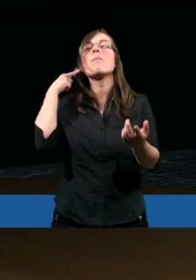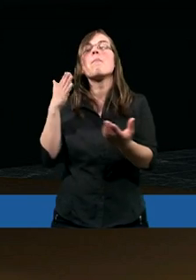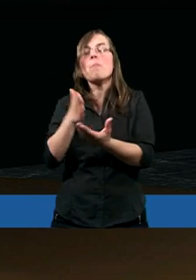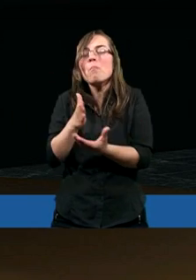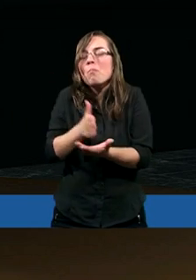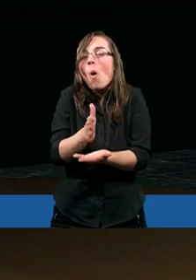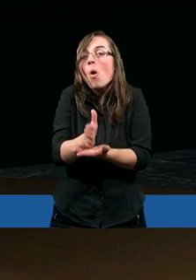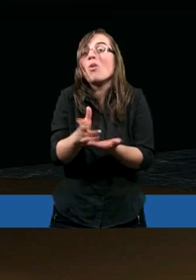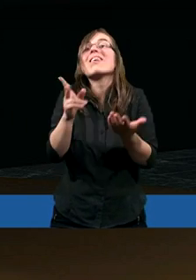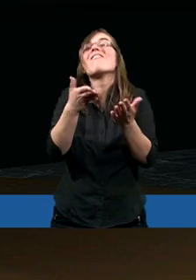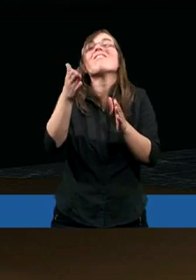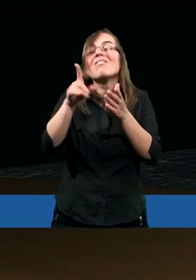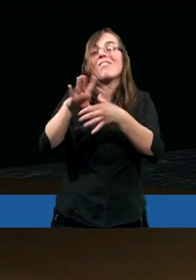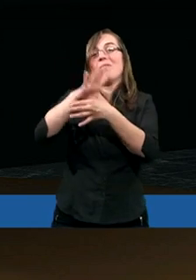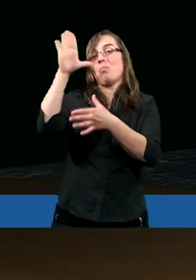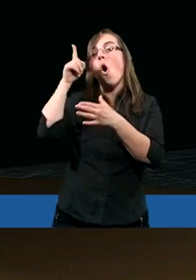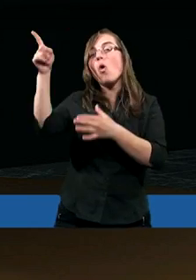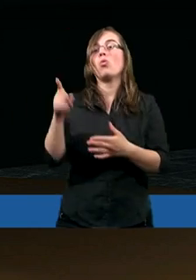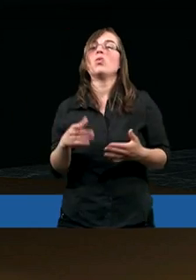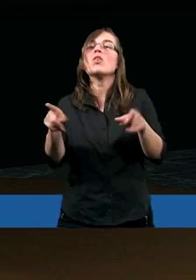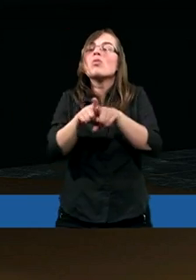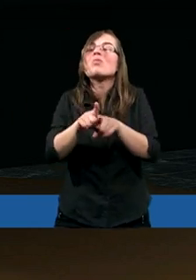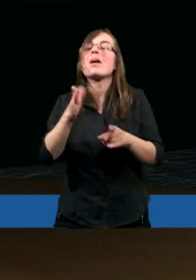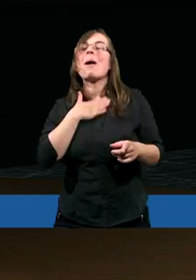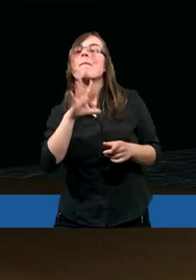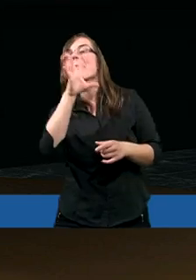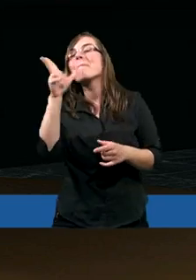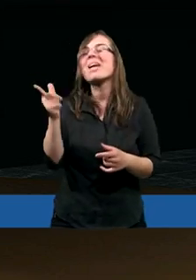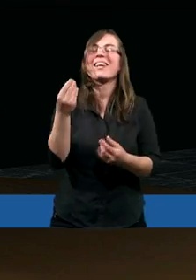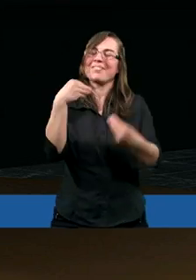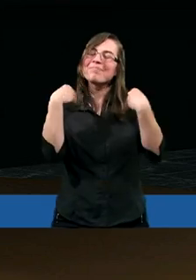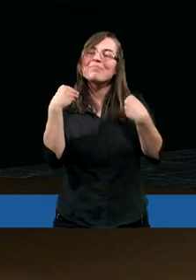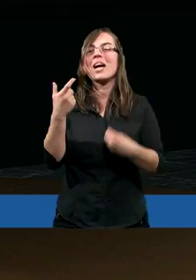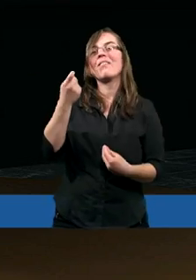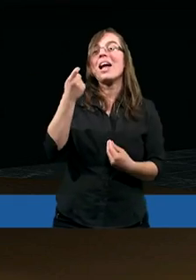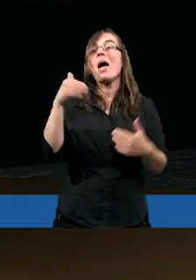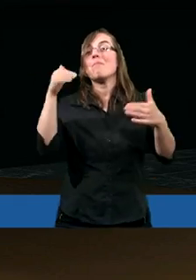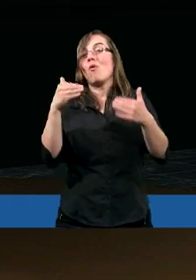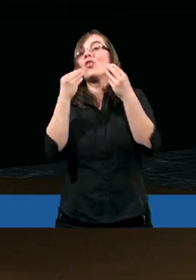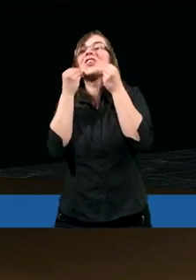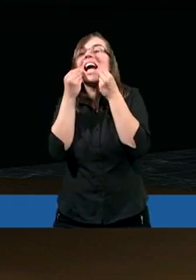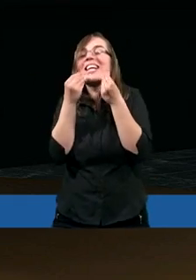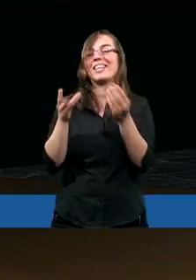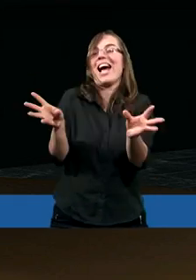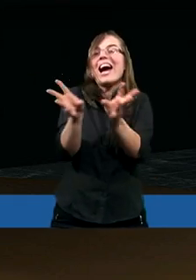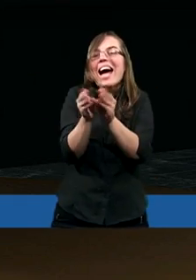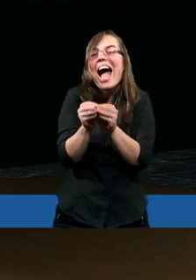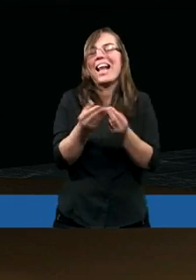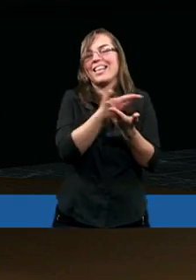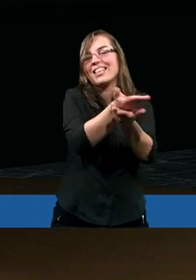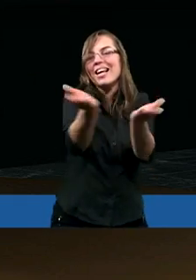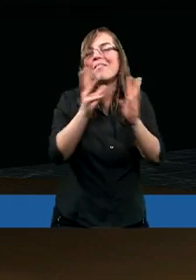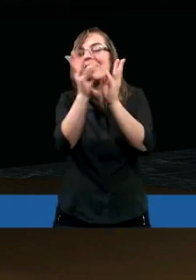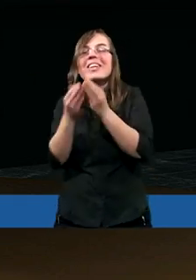u Niego. I również, kiedy mamy też piękne chwile, to również możemy się cieszyć razem z Nim i